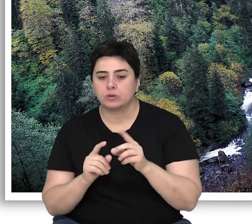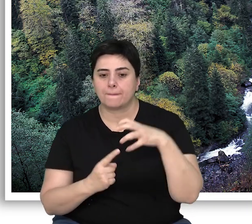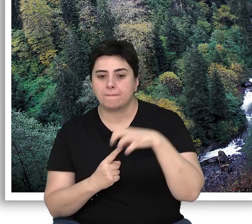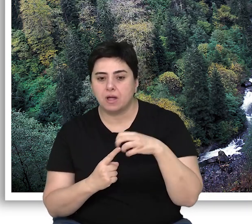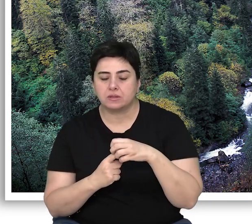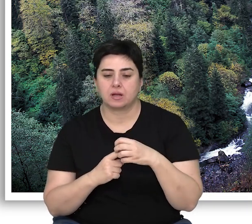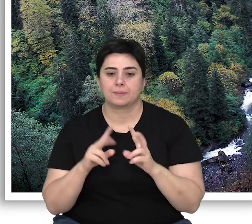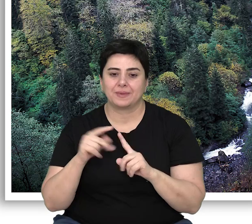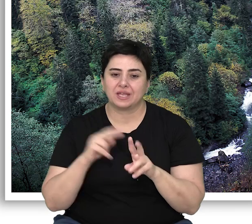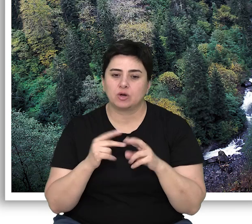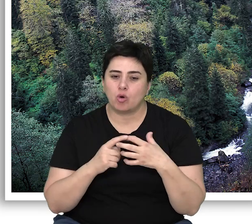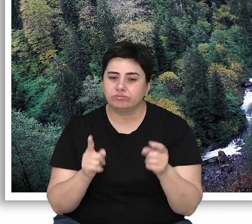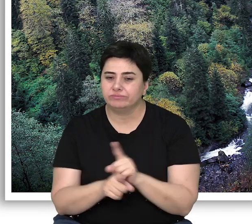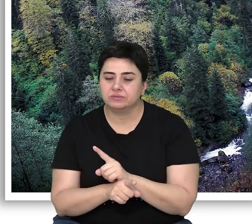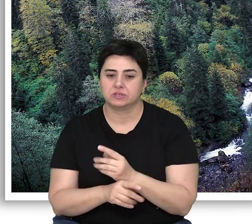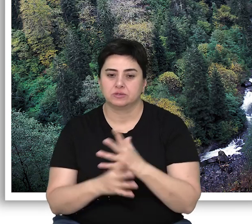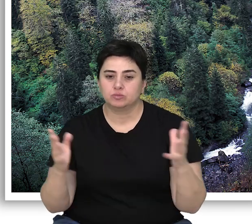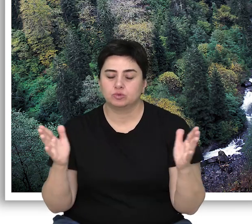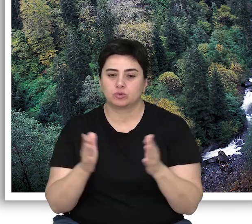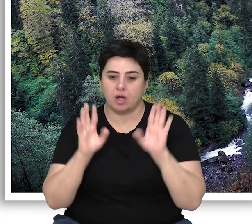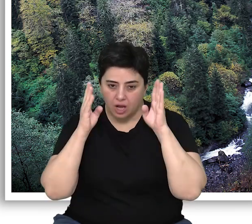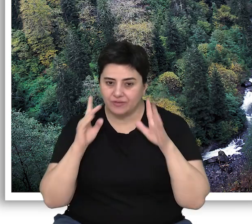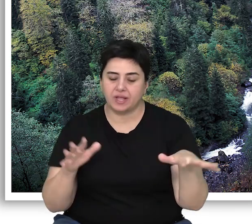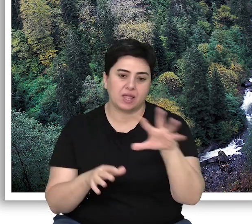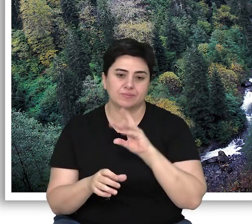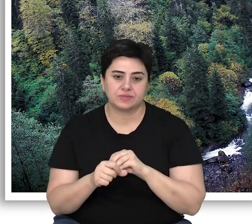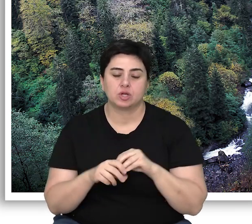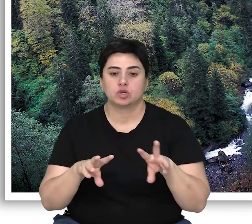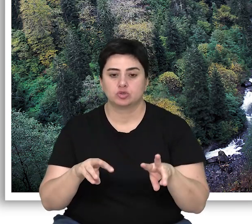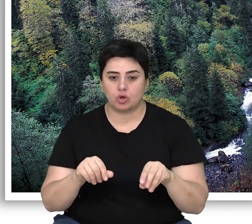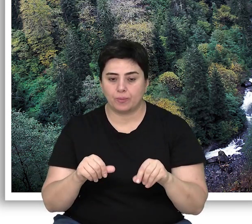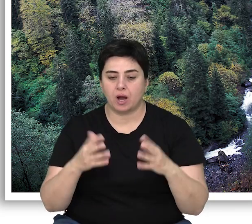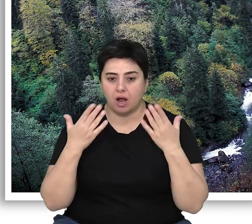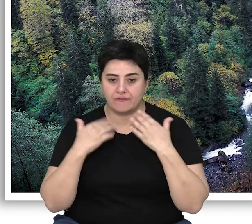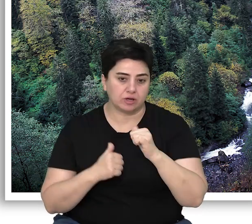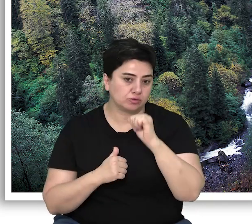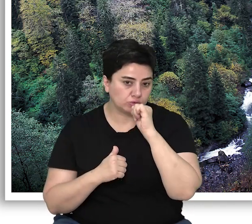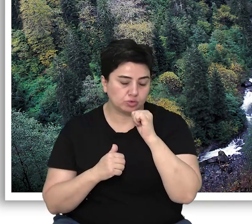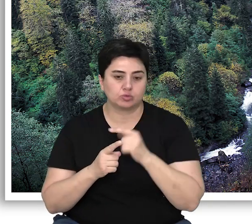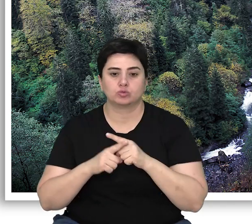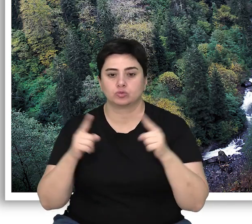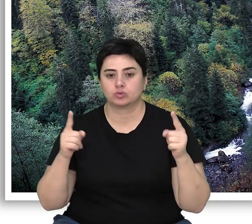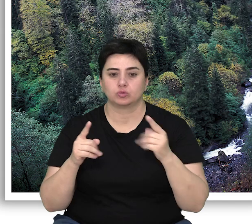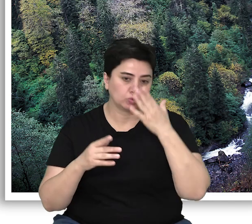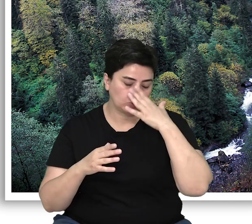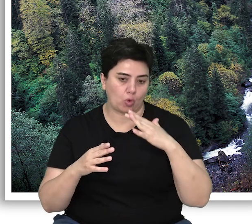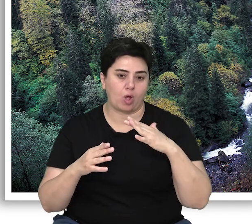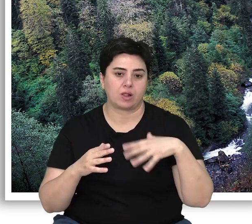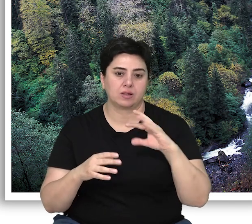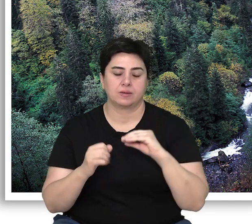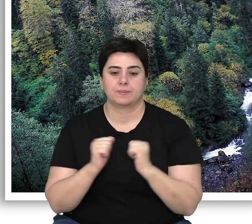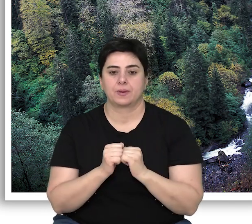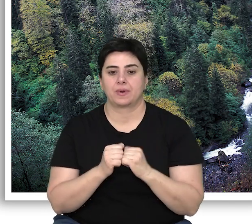mantarlar, mikroorganizmalar ve irili ufaklı hayvanlarla toprak, hava ve suyun uzun süreli doğal etkileşim